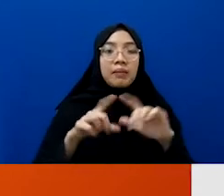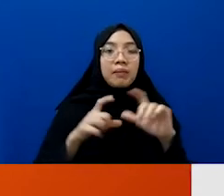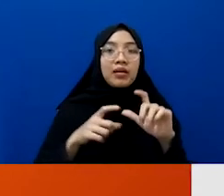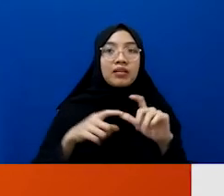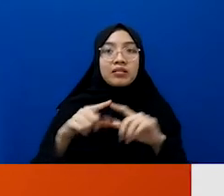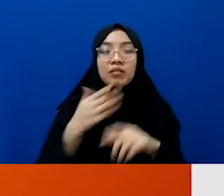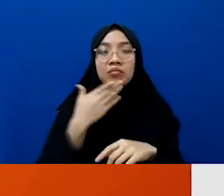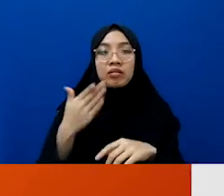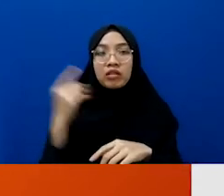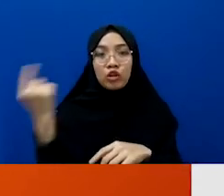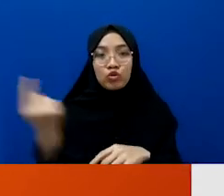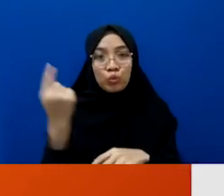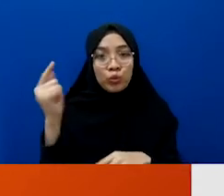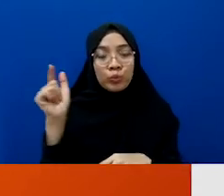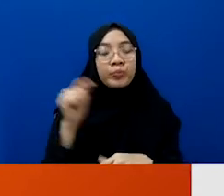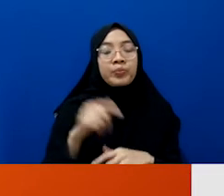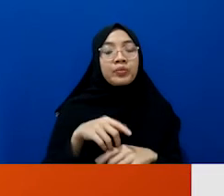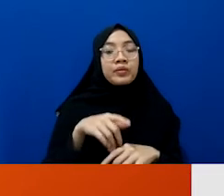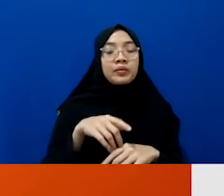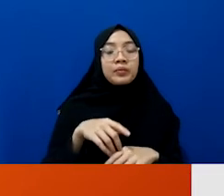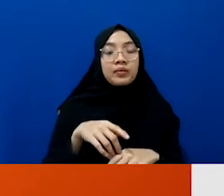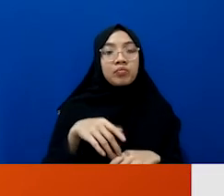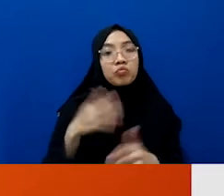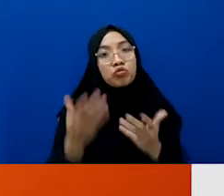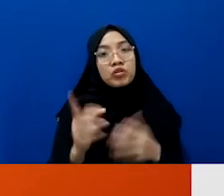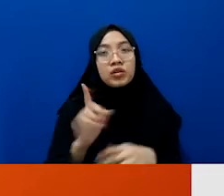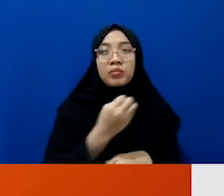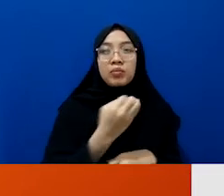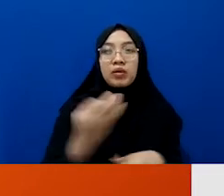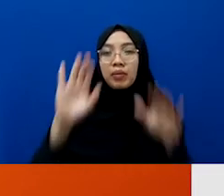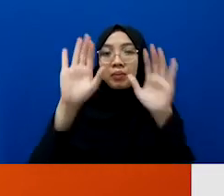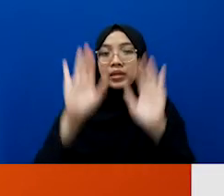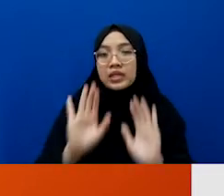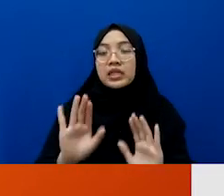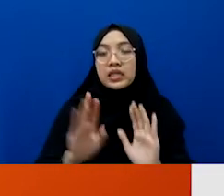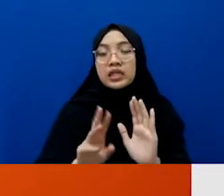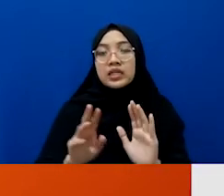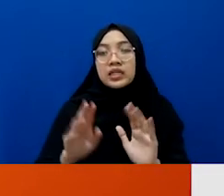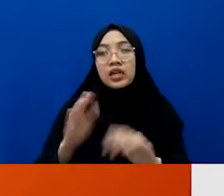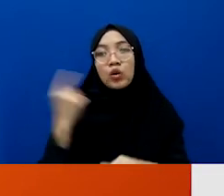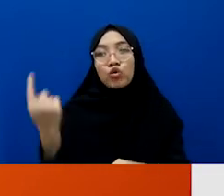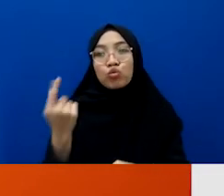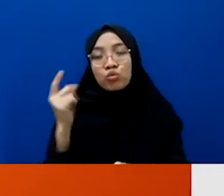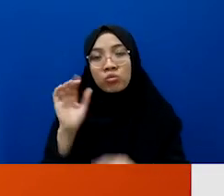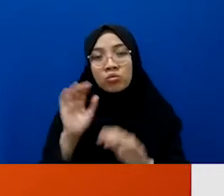gitu ya. Hanya beberapa isu apa, hanya beberapa media masa saja yang mengangkat isu-isu defable.